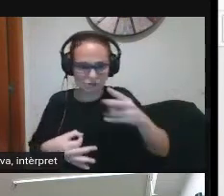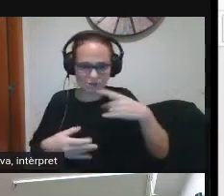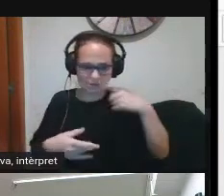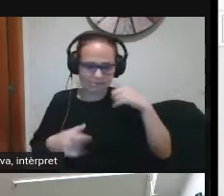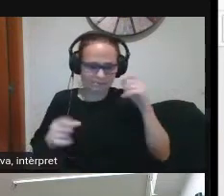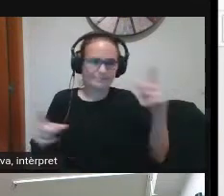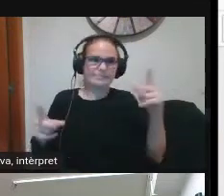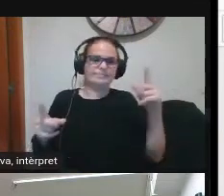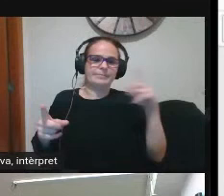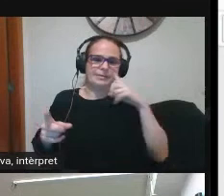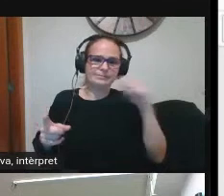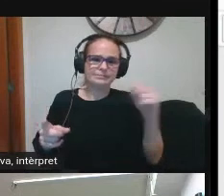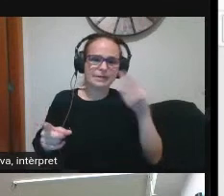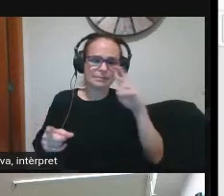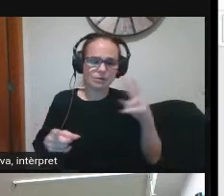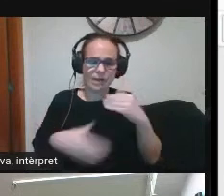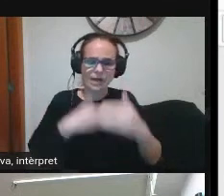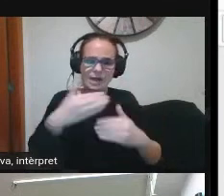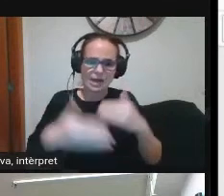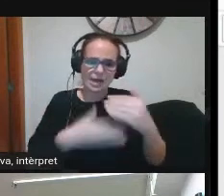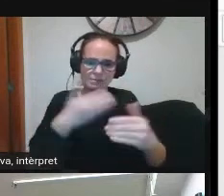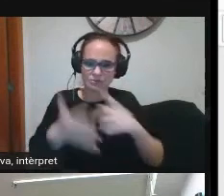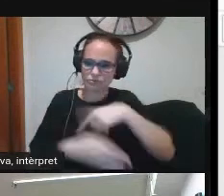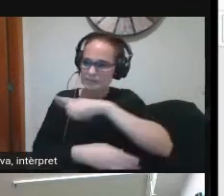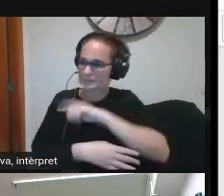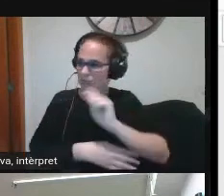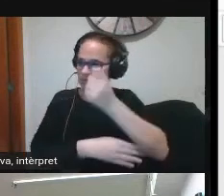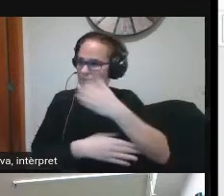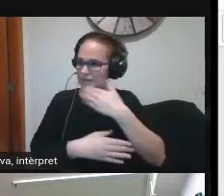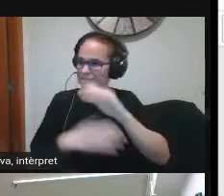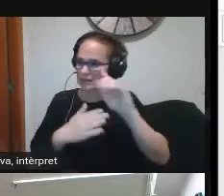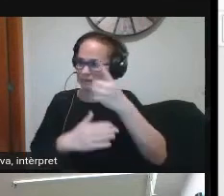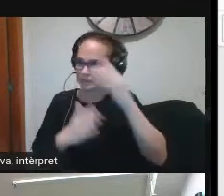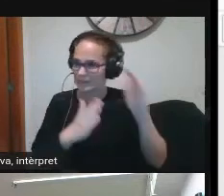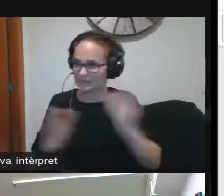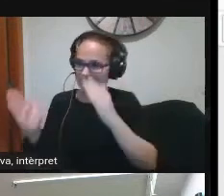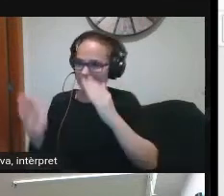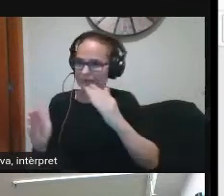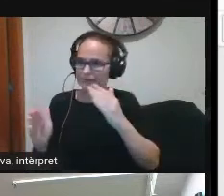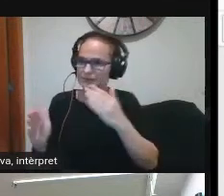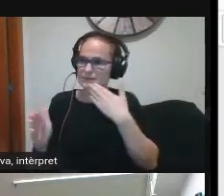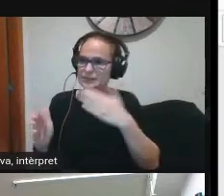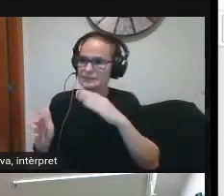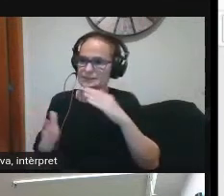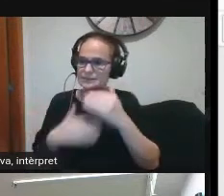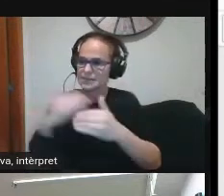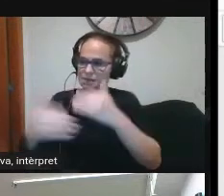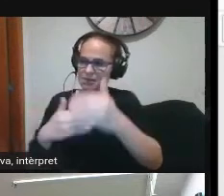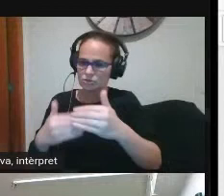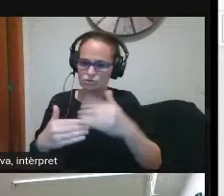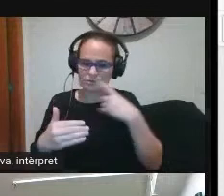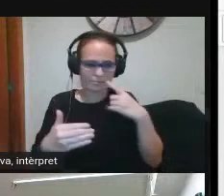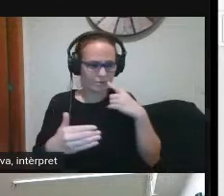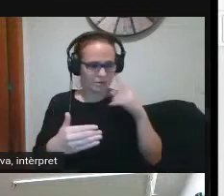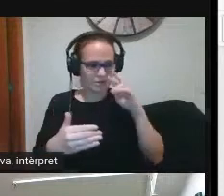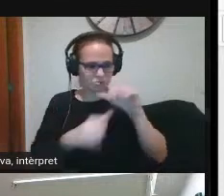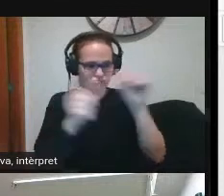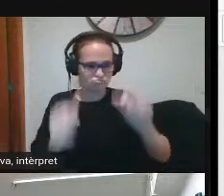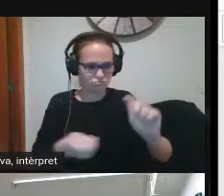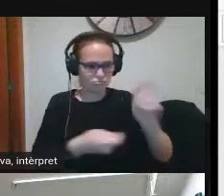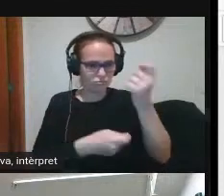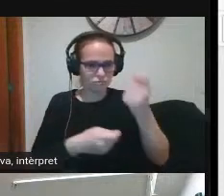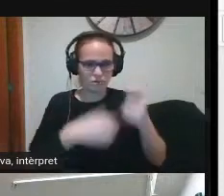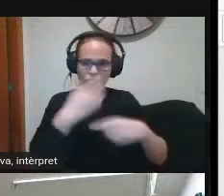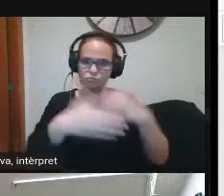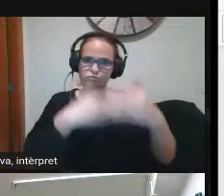amb que els avenços que anàvem aconseguint i els nostres aprenentatges prenien forma i realment aquí la